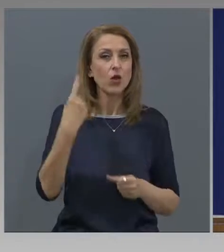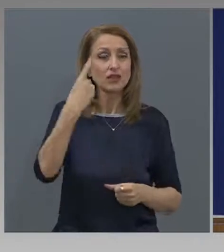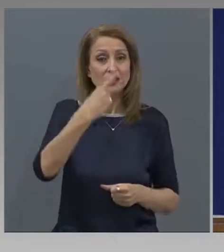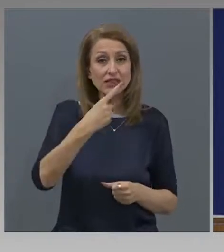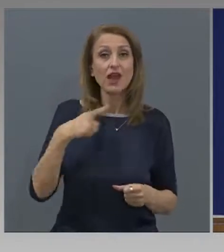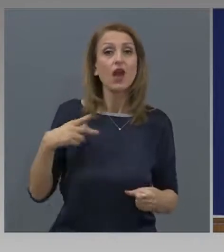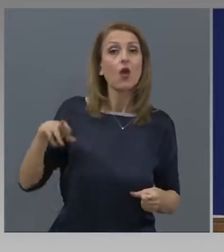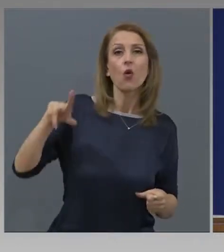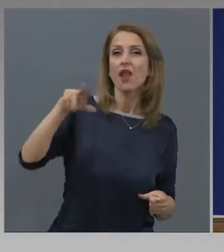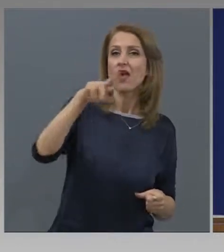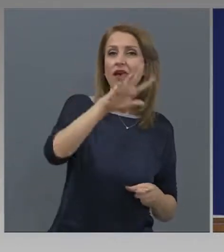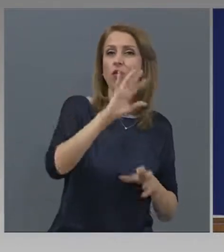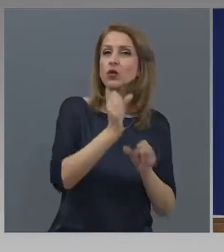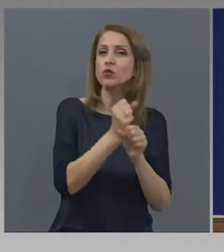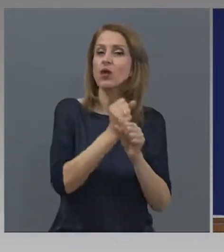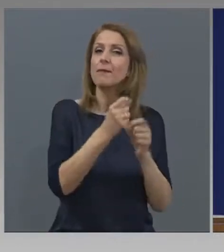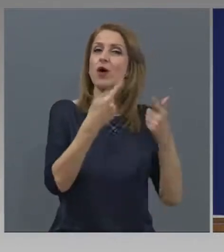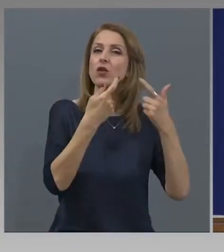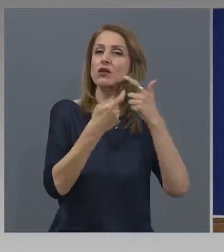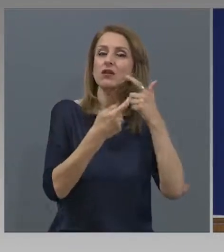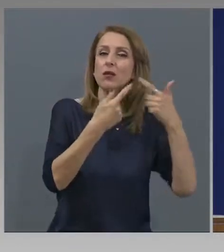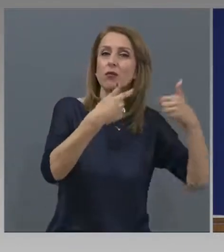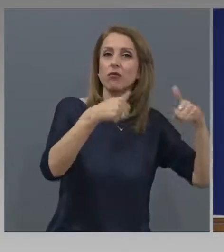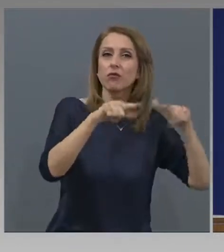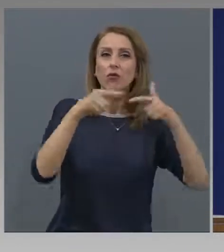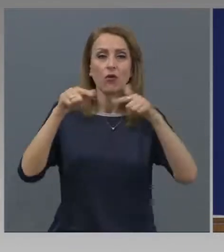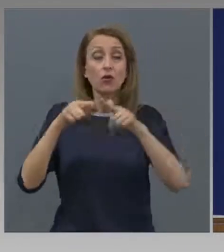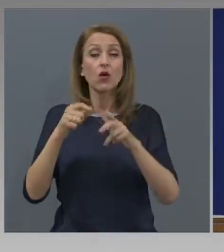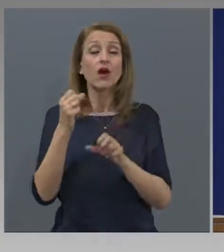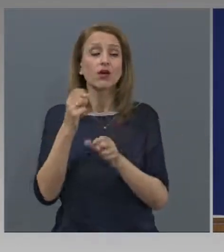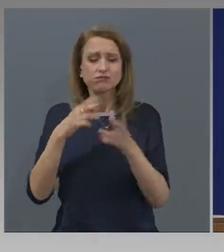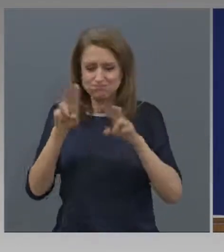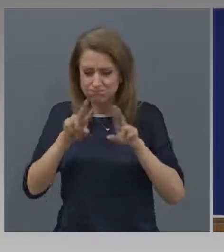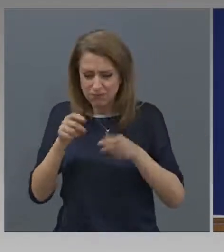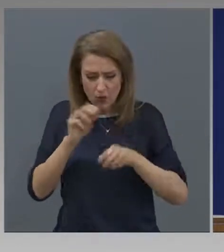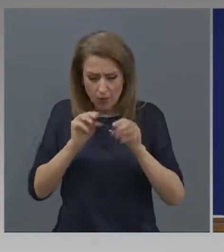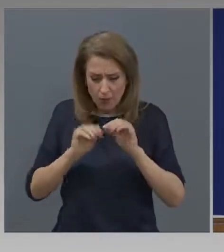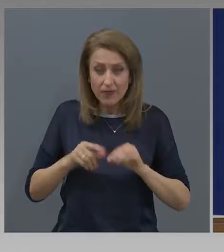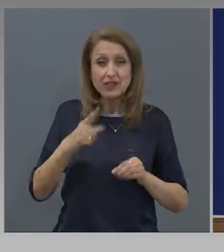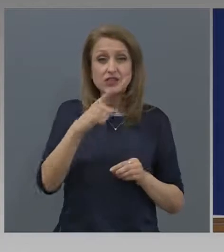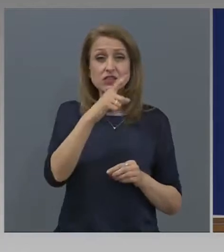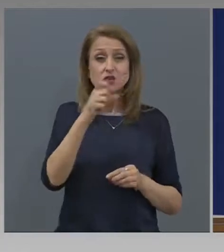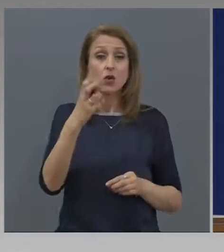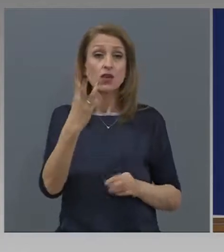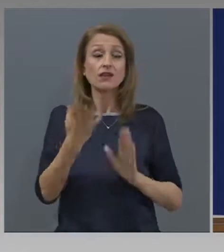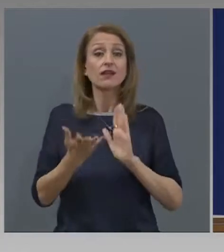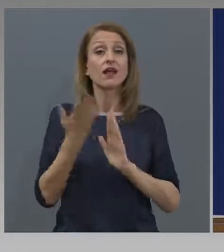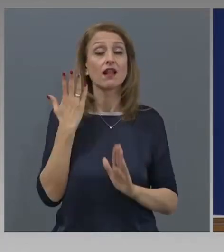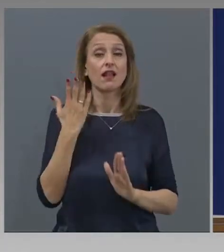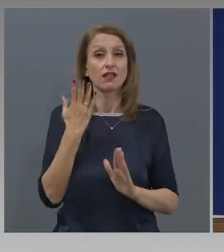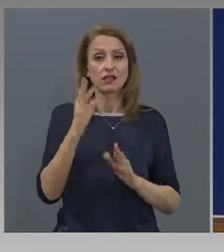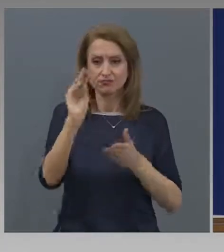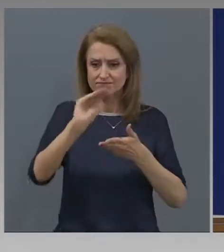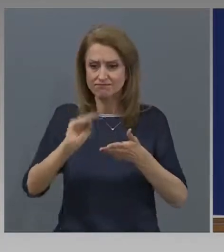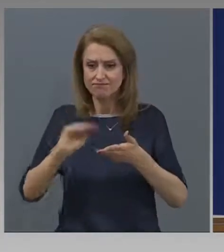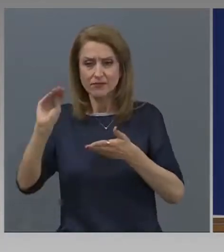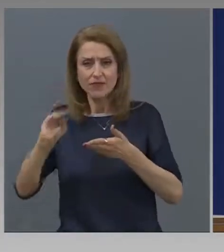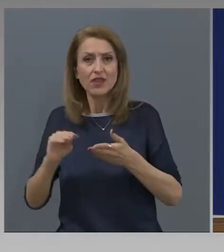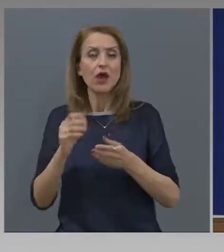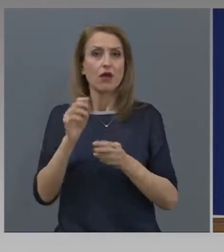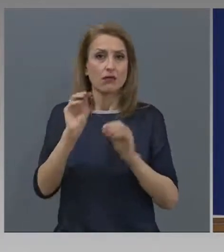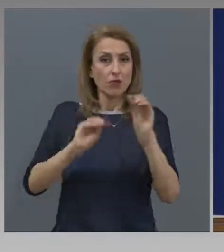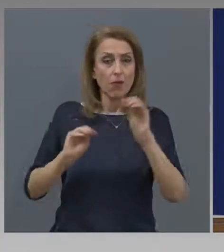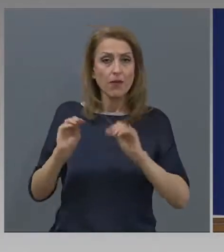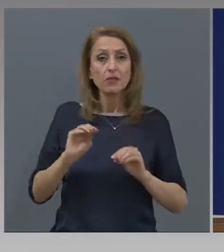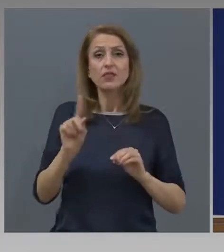обработили над 103 000 различни заявления. В това число влизат не само хора, които се регистрират